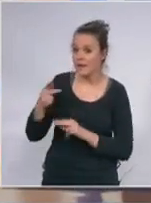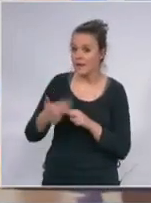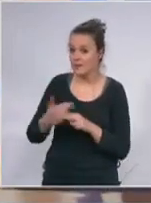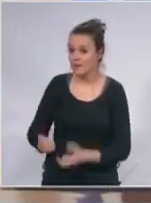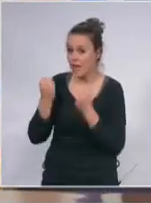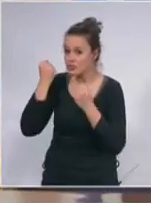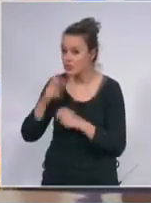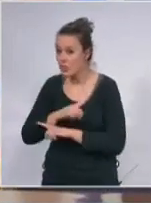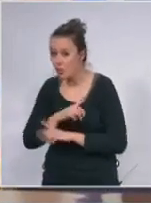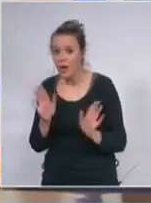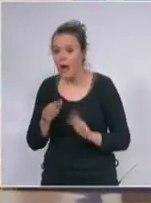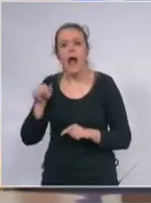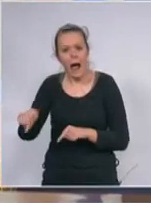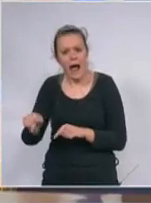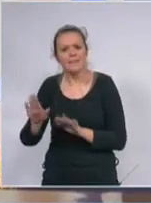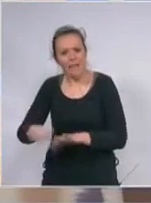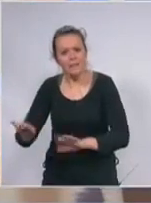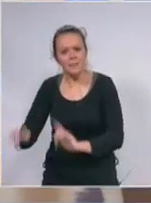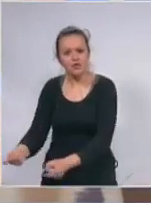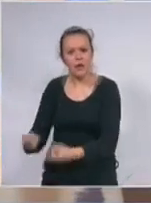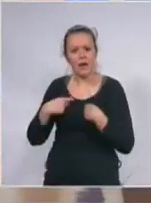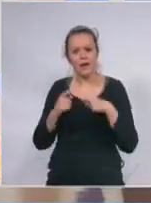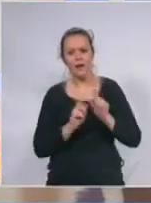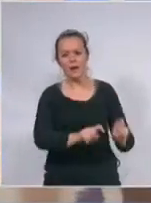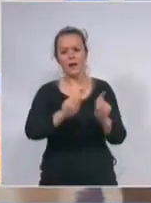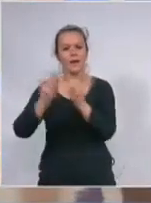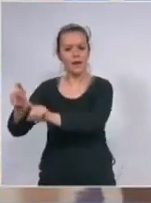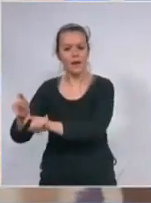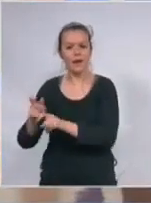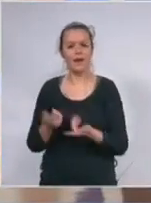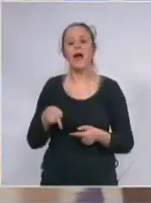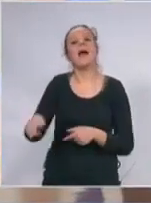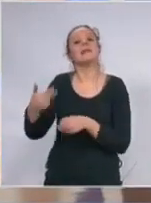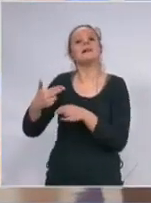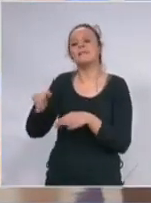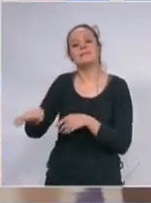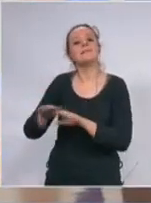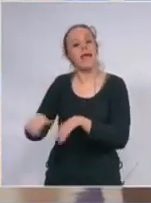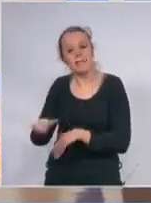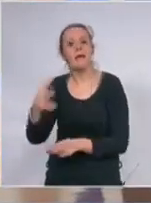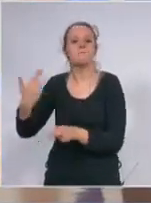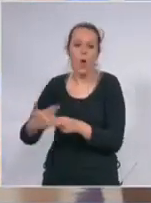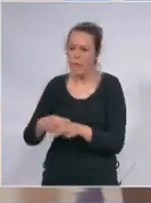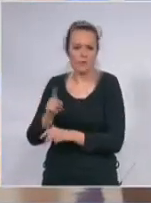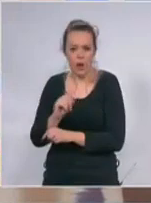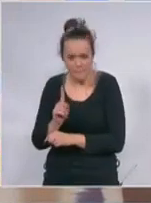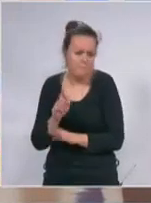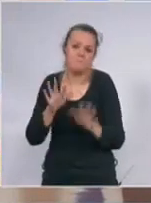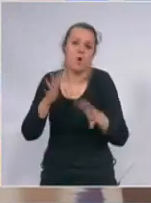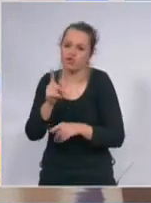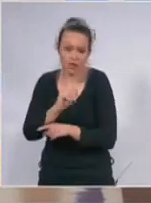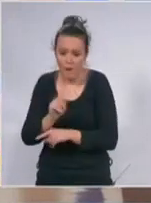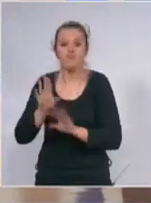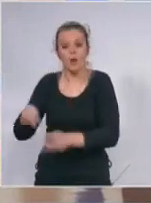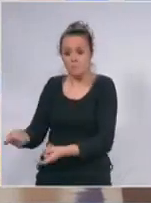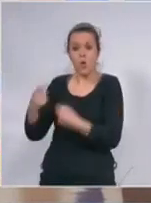efikasna rasadnik infekcije to je ono što može da bude problem i zato moramo svi da poštojemo mere sem onih koji moraju da